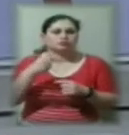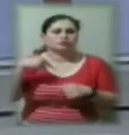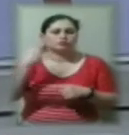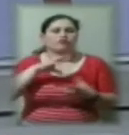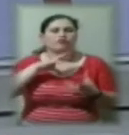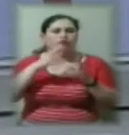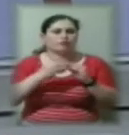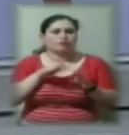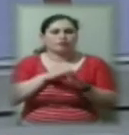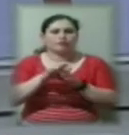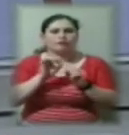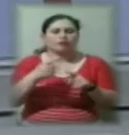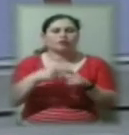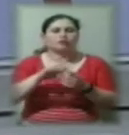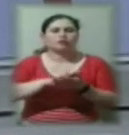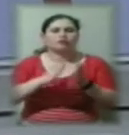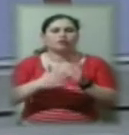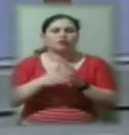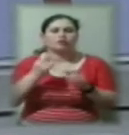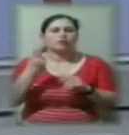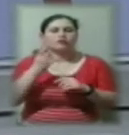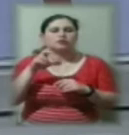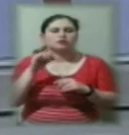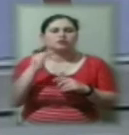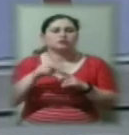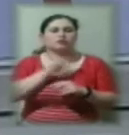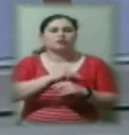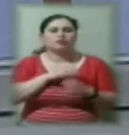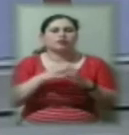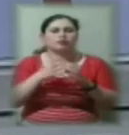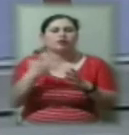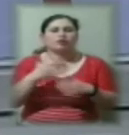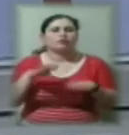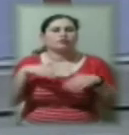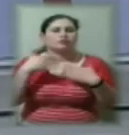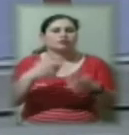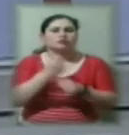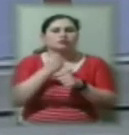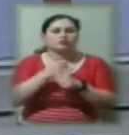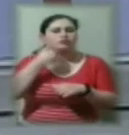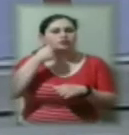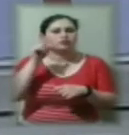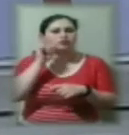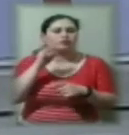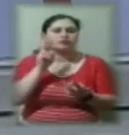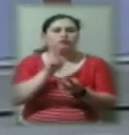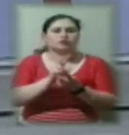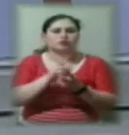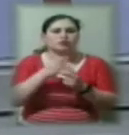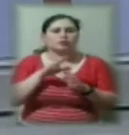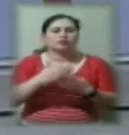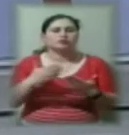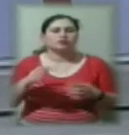доволеності досягли на першому засіданні робочої групи, яку запропонували створити вчора під час зустрічі представників влади та поліції із